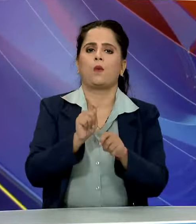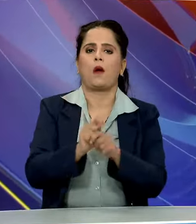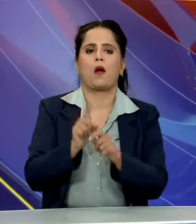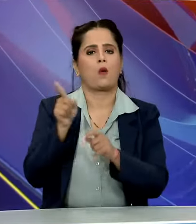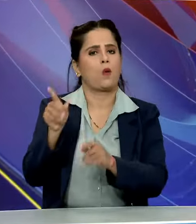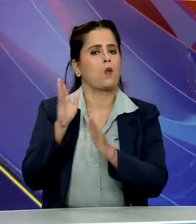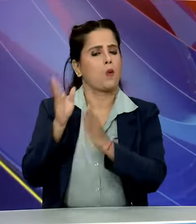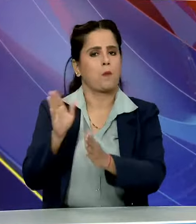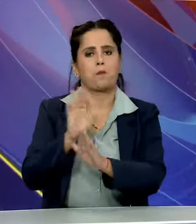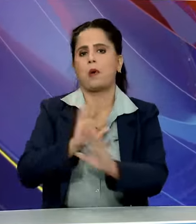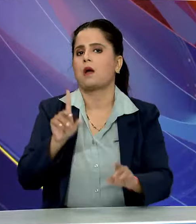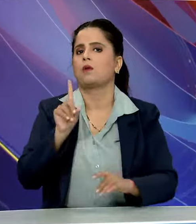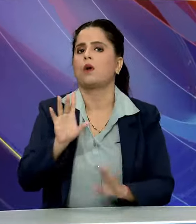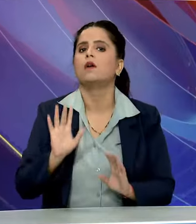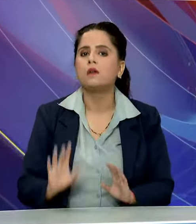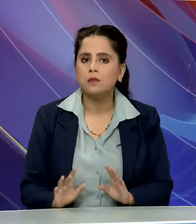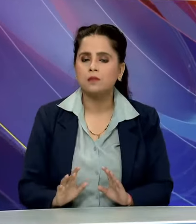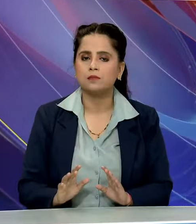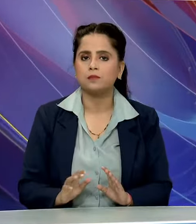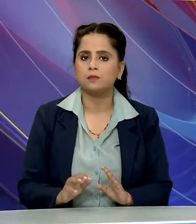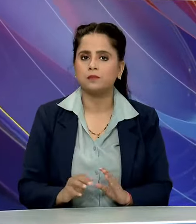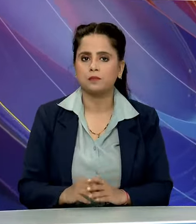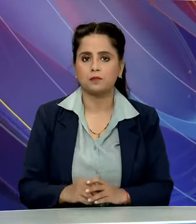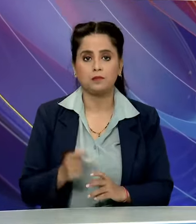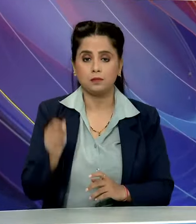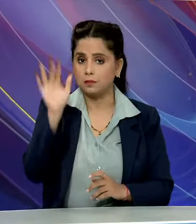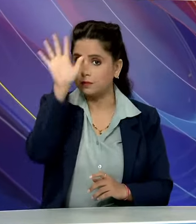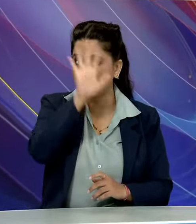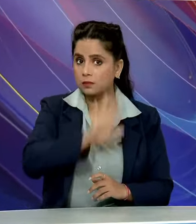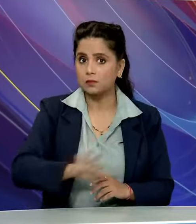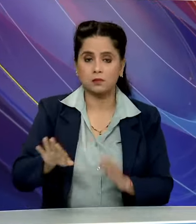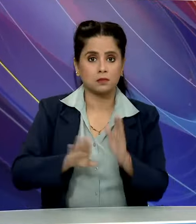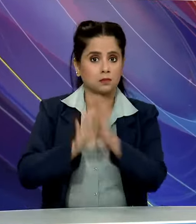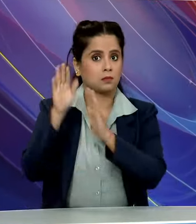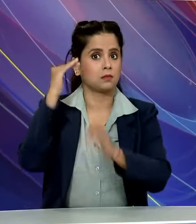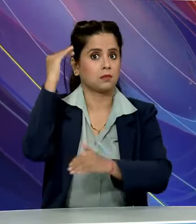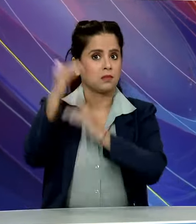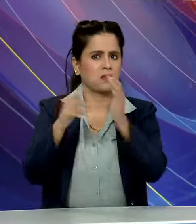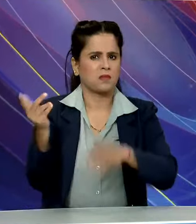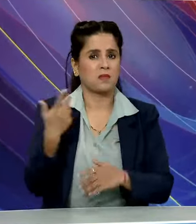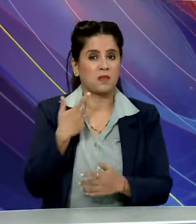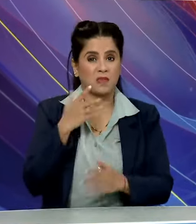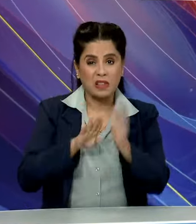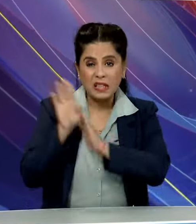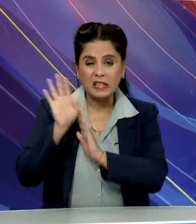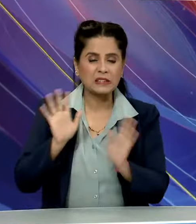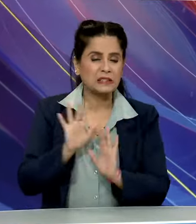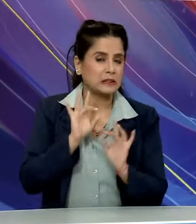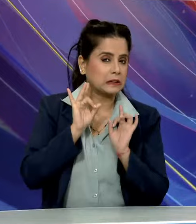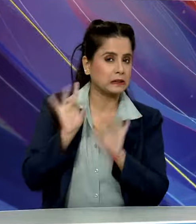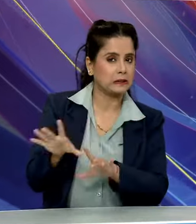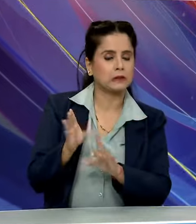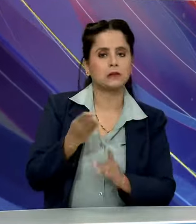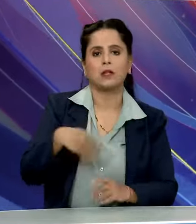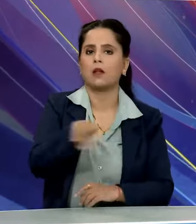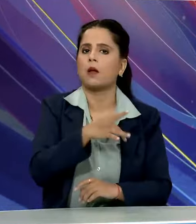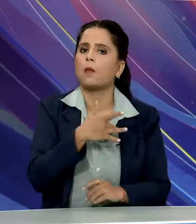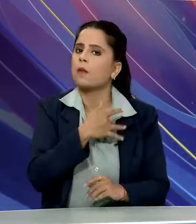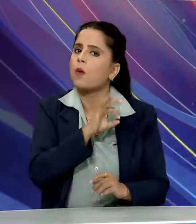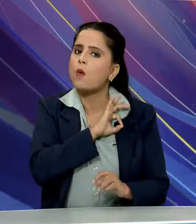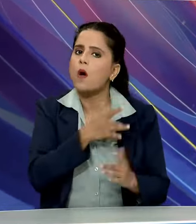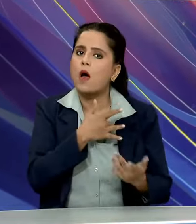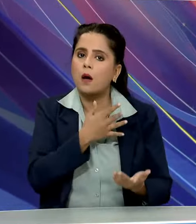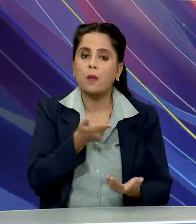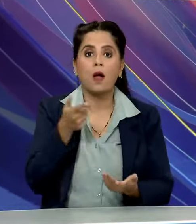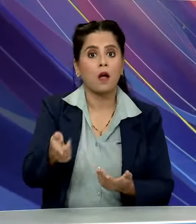देश की प्रगति से नफराथ भारत की